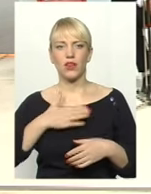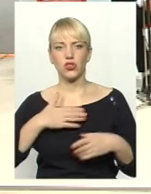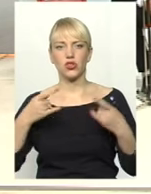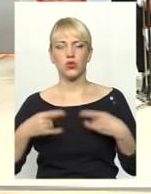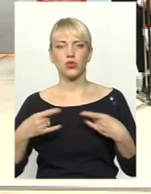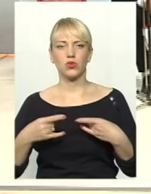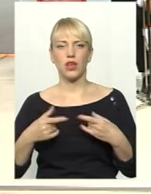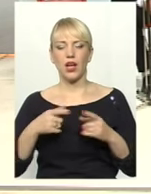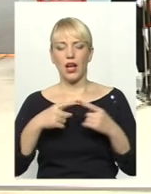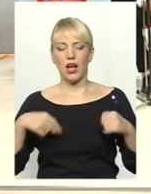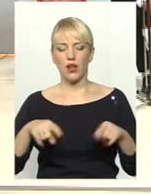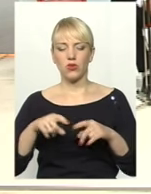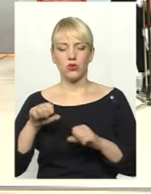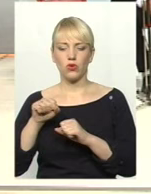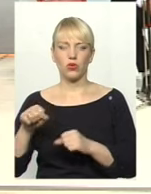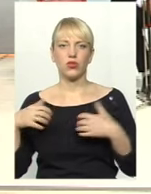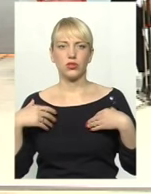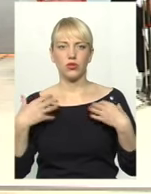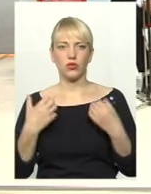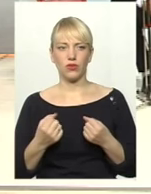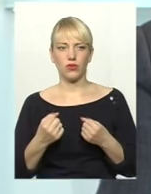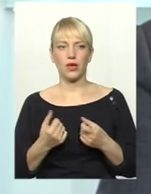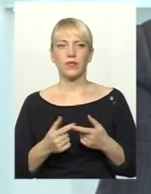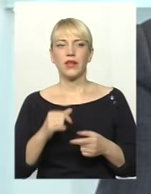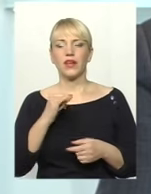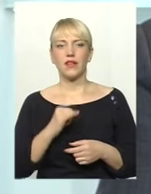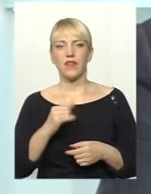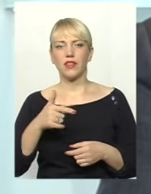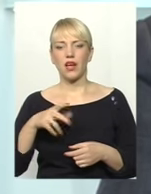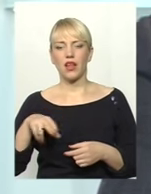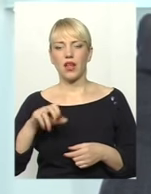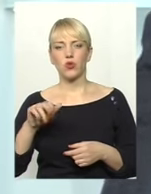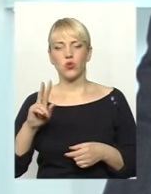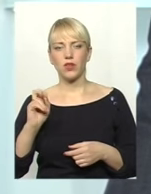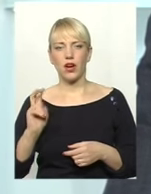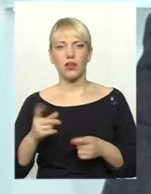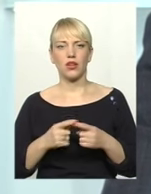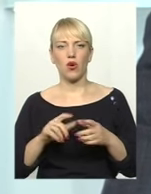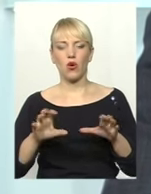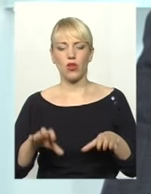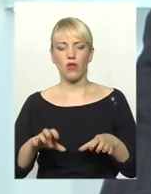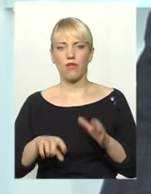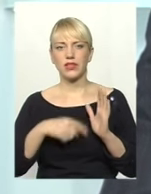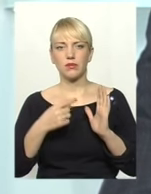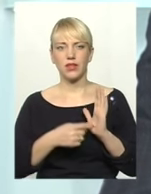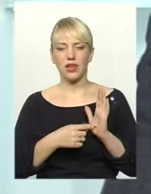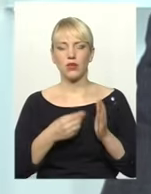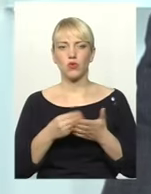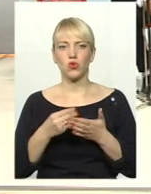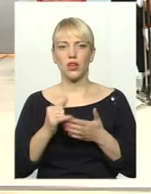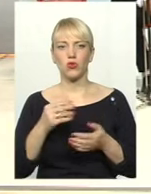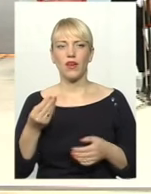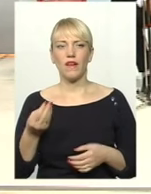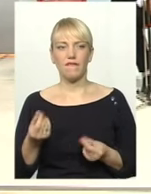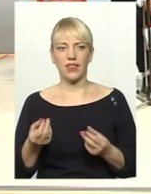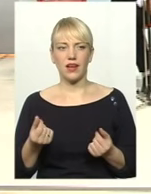галузь охорони здоров'я. Іван Васильович Голодюняк, голова комітету з питань бюджету та фінансів. По праву рук